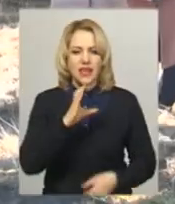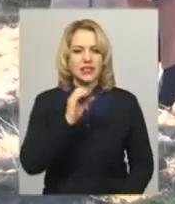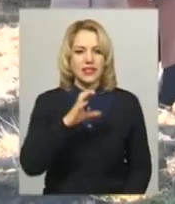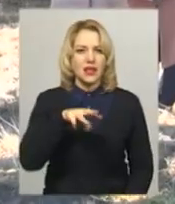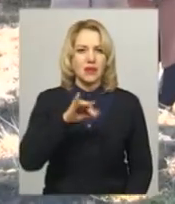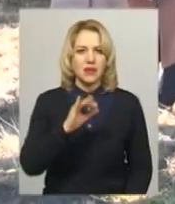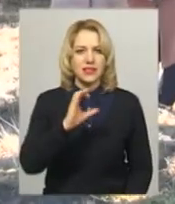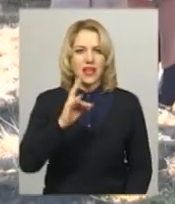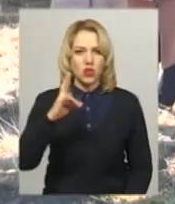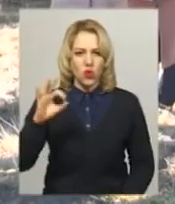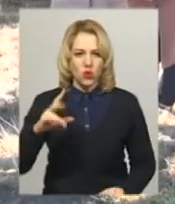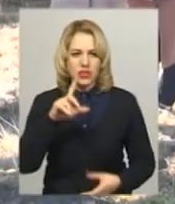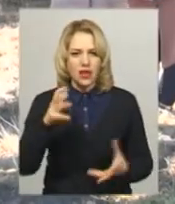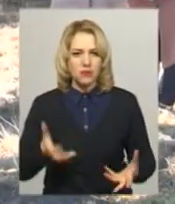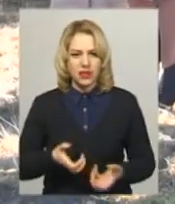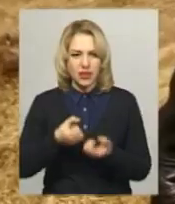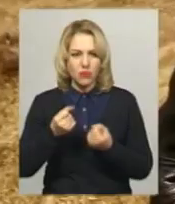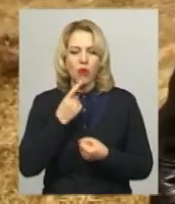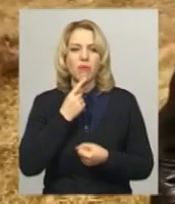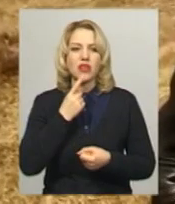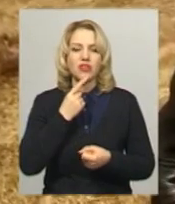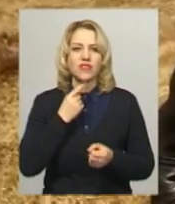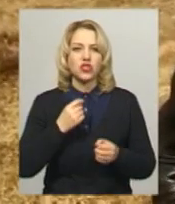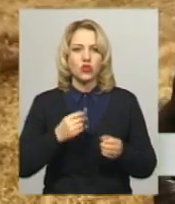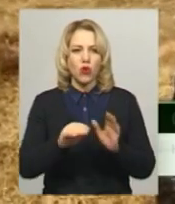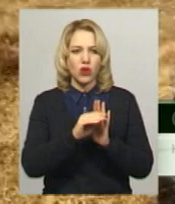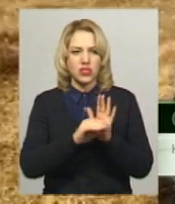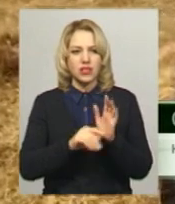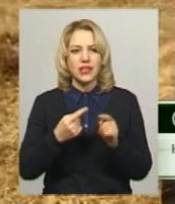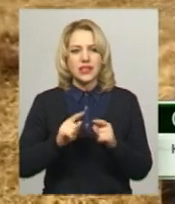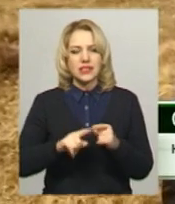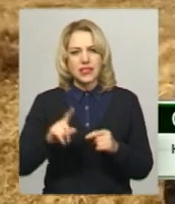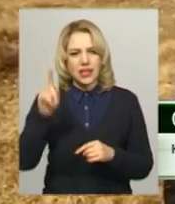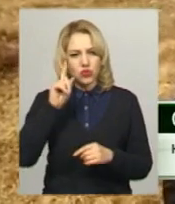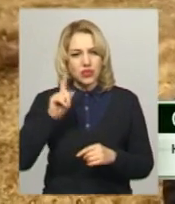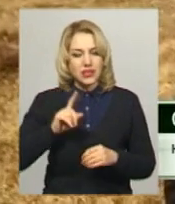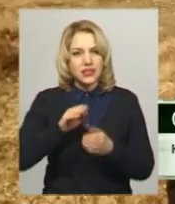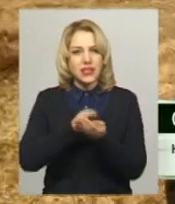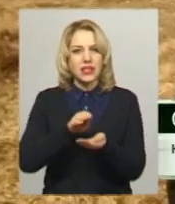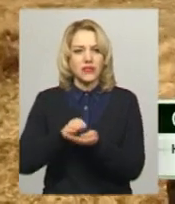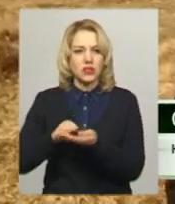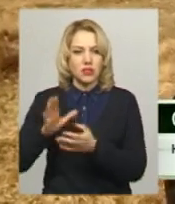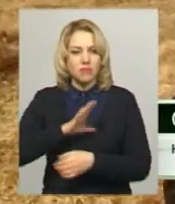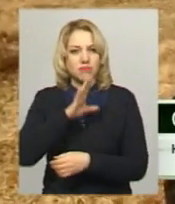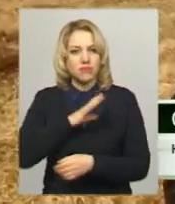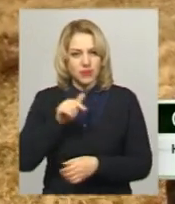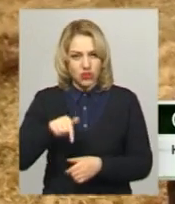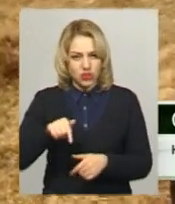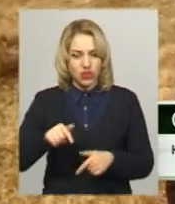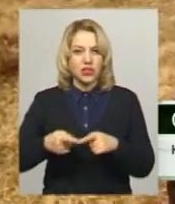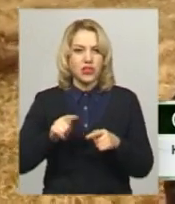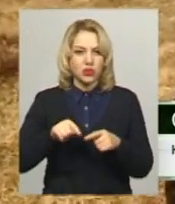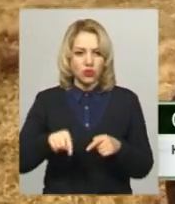Юрій Федоров за підтримку більшовицького режиму. «Це колишнє іудейське кладовище села Фельштин Хмельницького району. Тут і